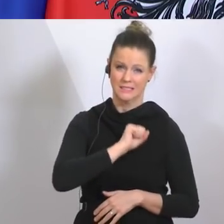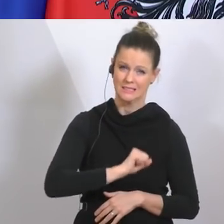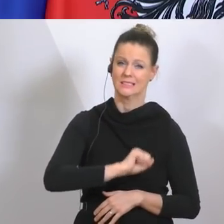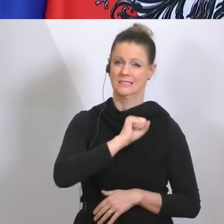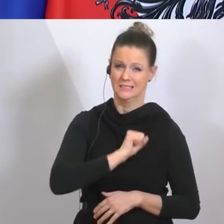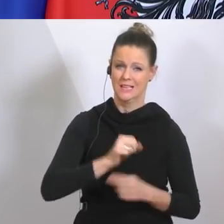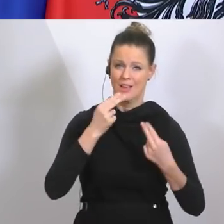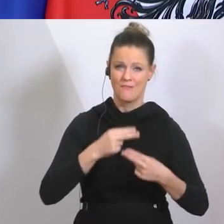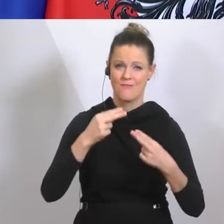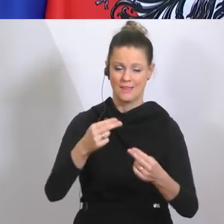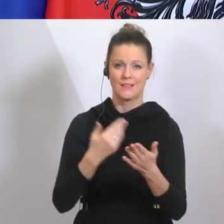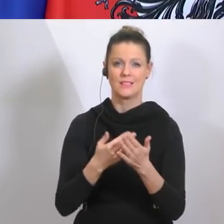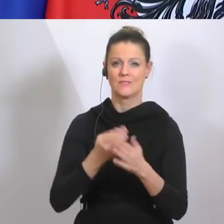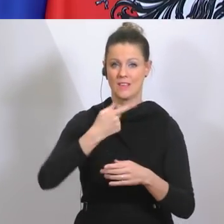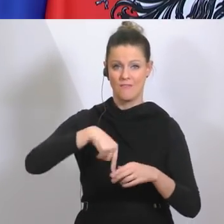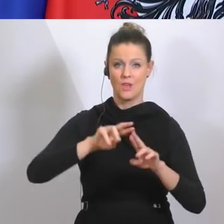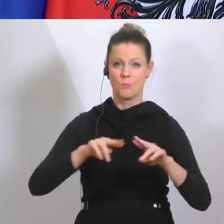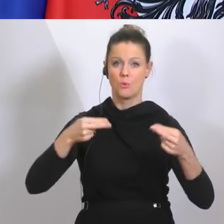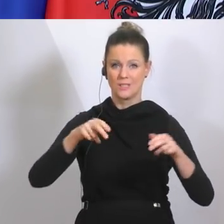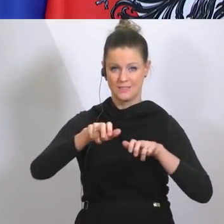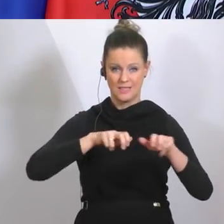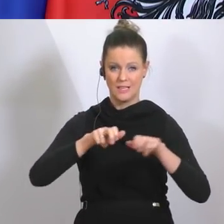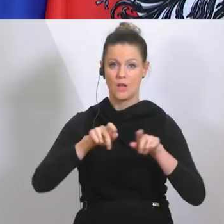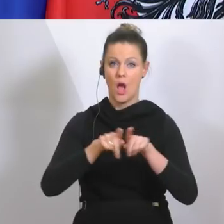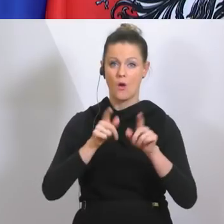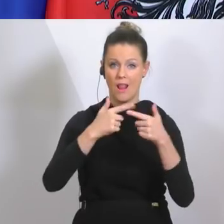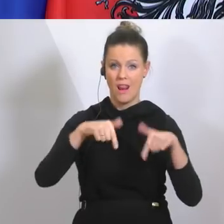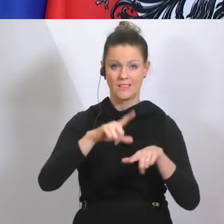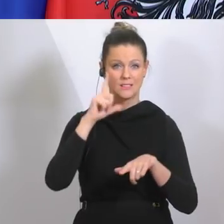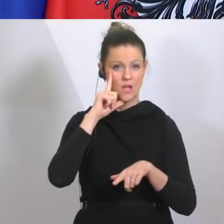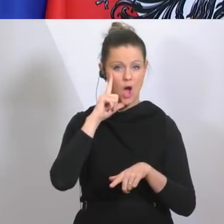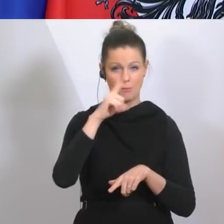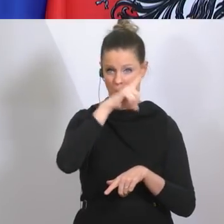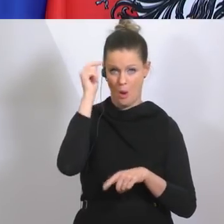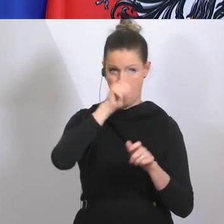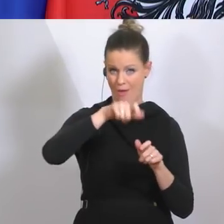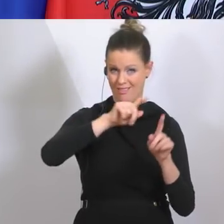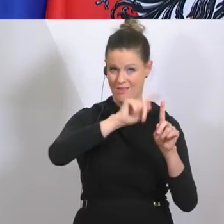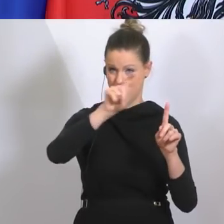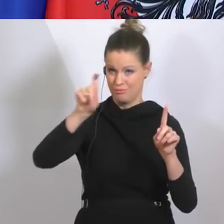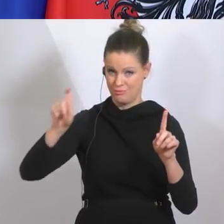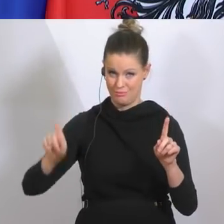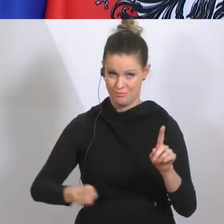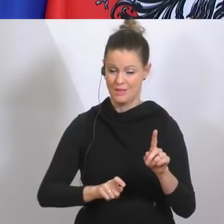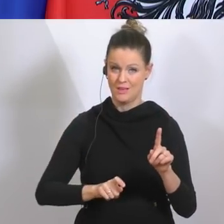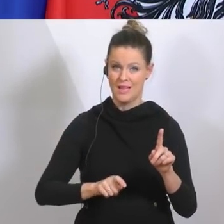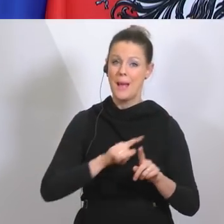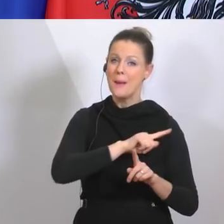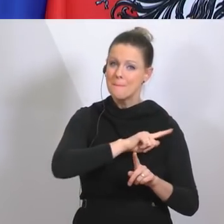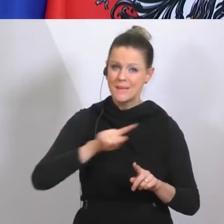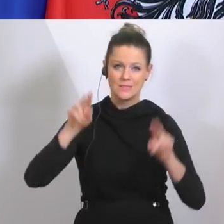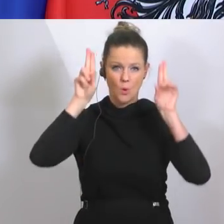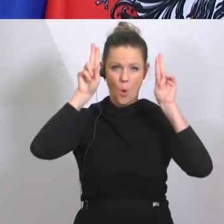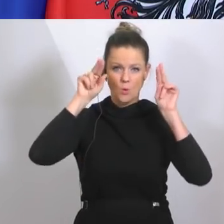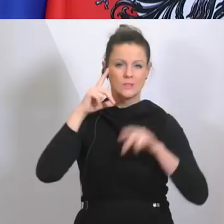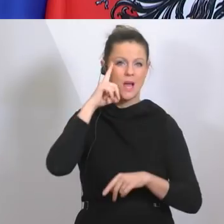Bundesregierung darauf verständigt und das auch mit den Landeshauptleuten besprochen, dass die Maßnahmen bis Ostermontag,